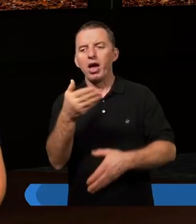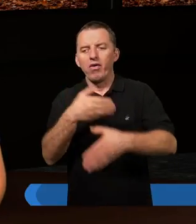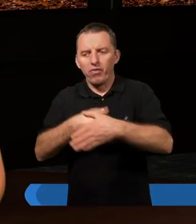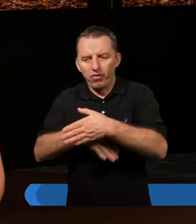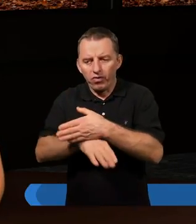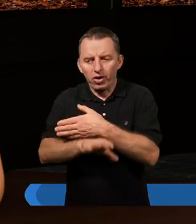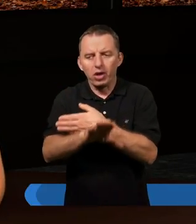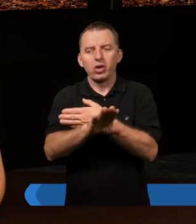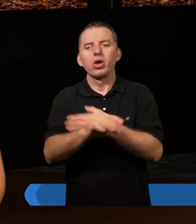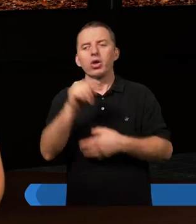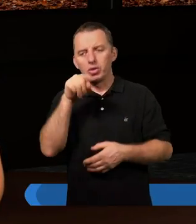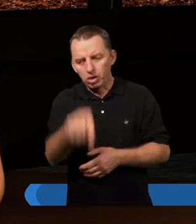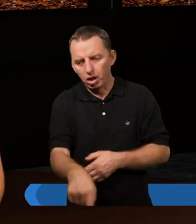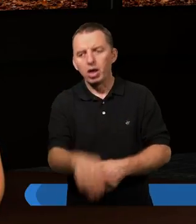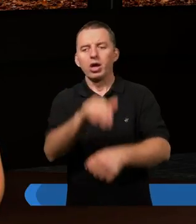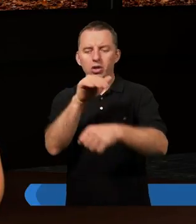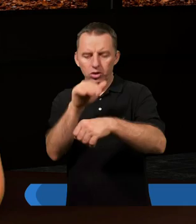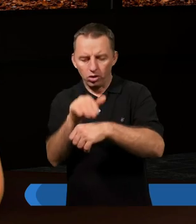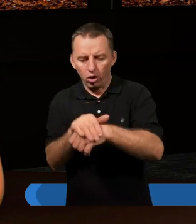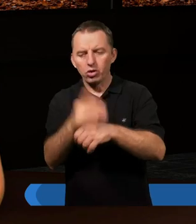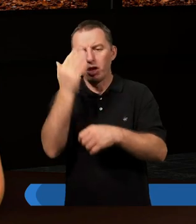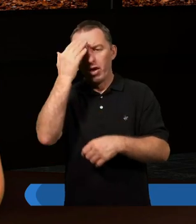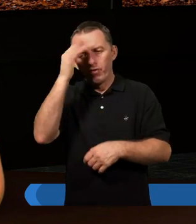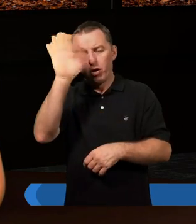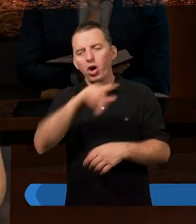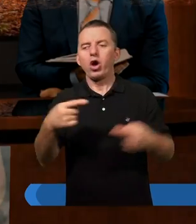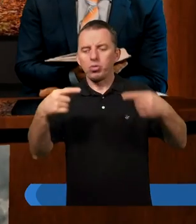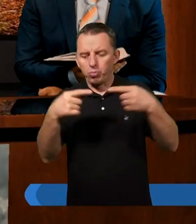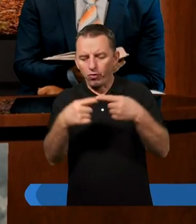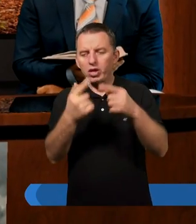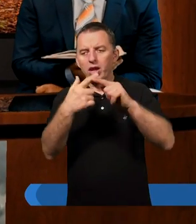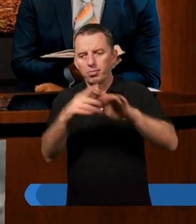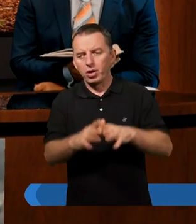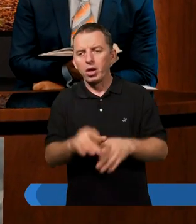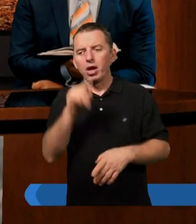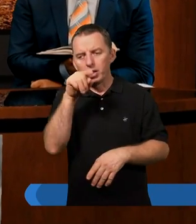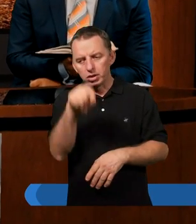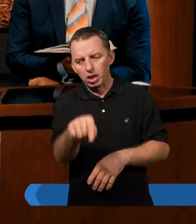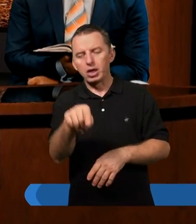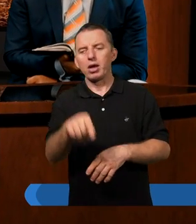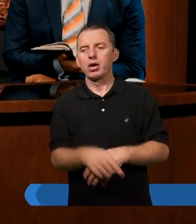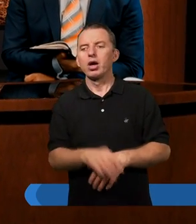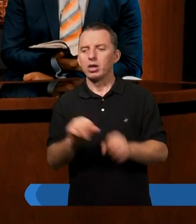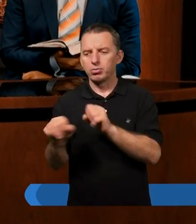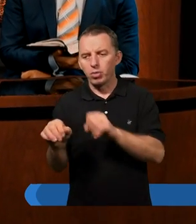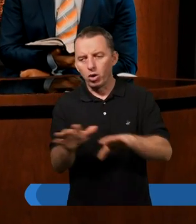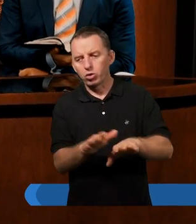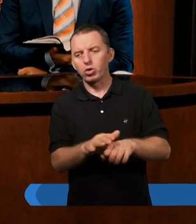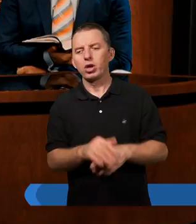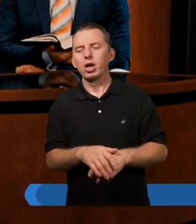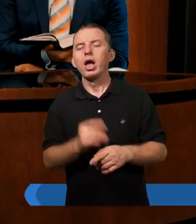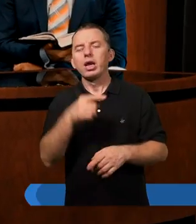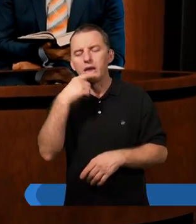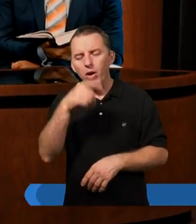pewnie zgodnie z wolą, na pewno zgodnie z wolą Bożą w odpowiednim momencie. Ale w taki czy inny sposób, to